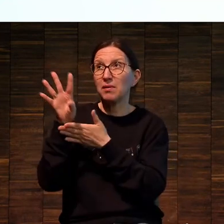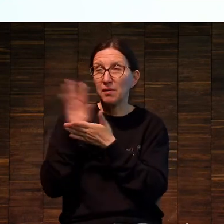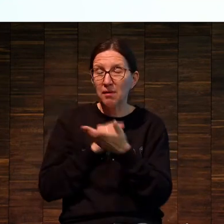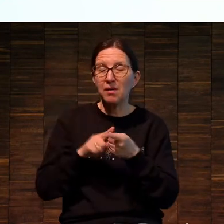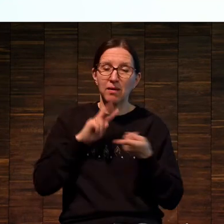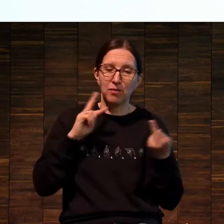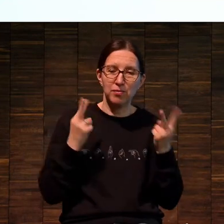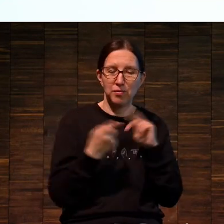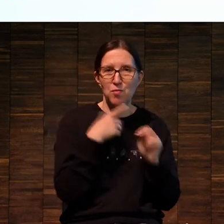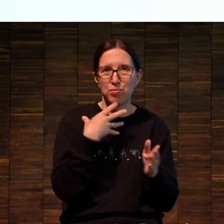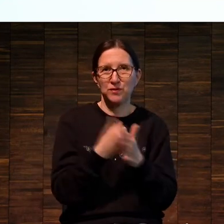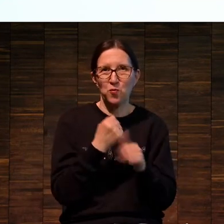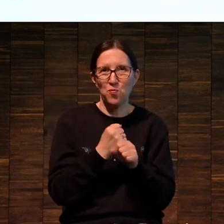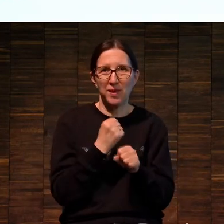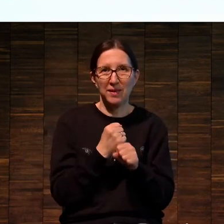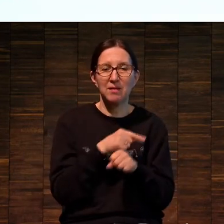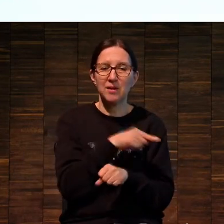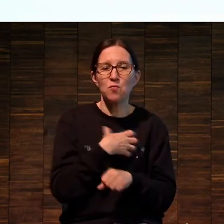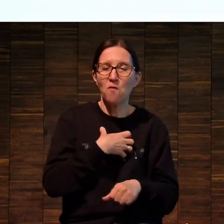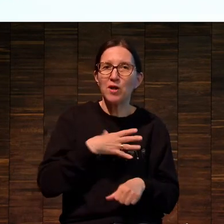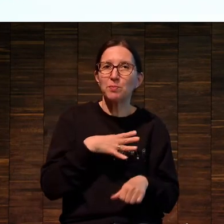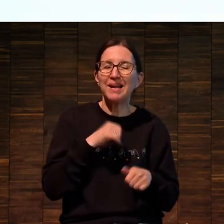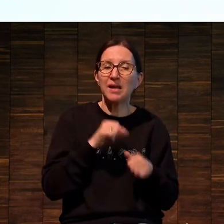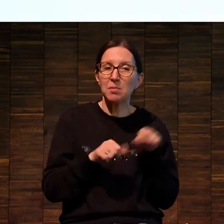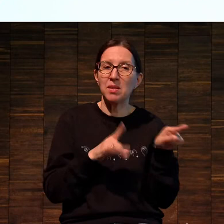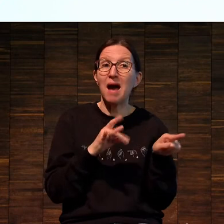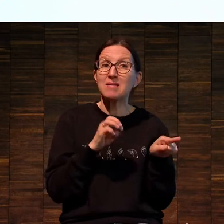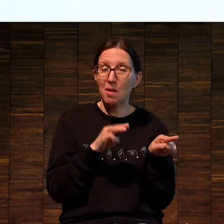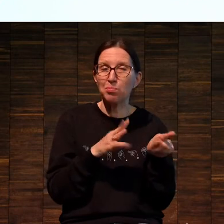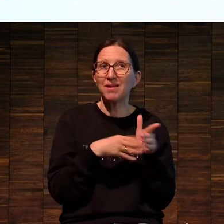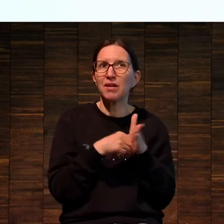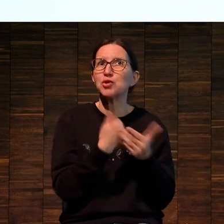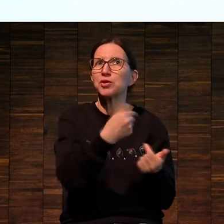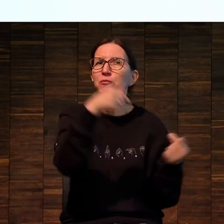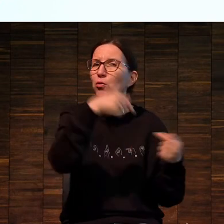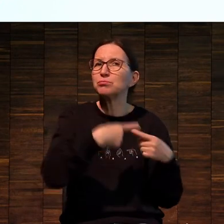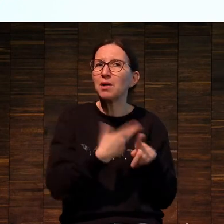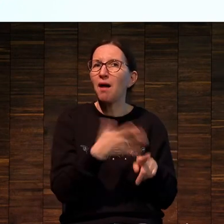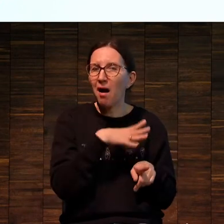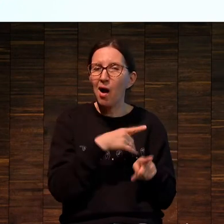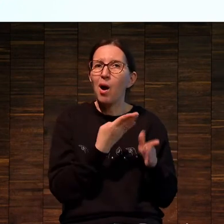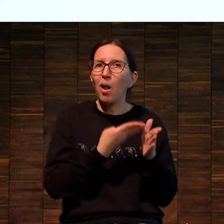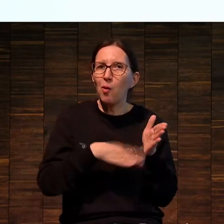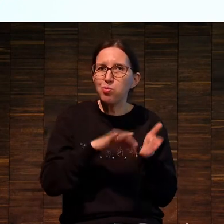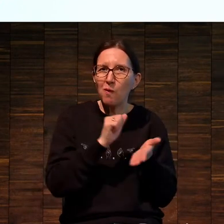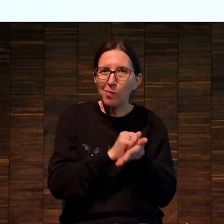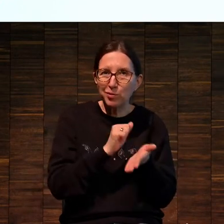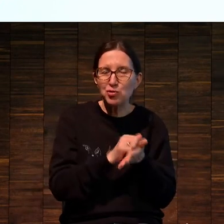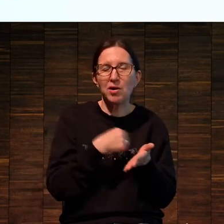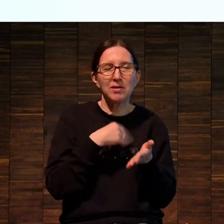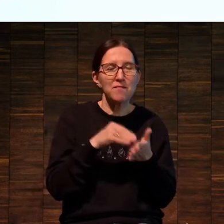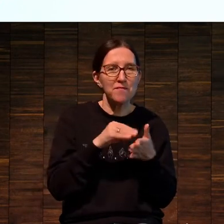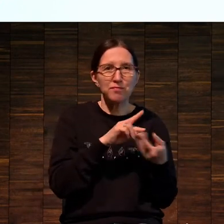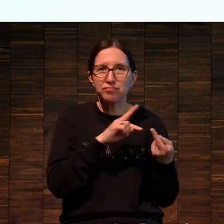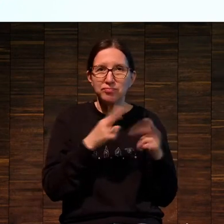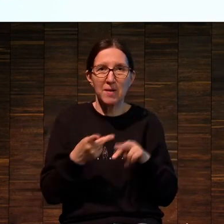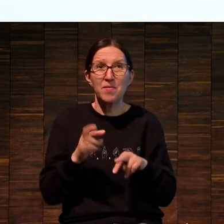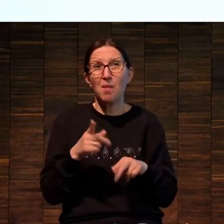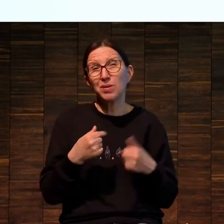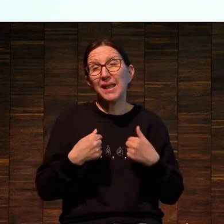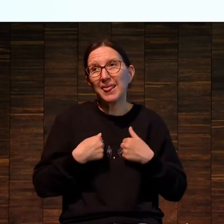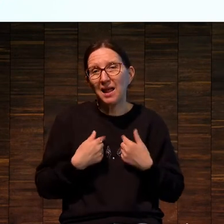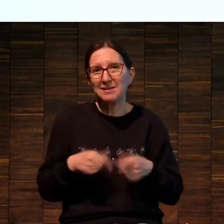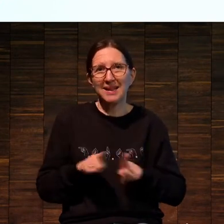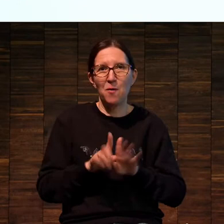для него это очень важно было, что это должна быть именно глубокая печать. Поэтому, если бы я был таким,